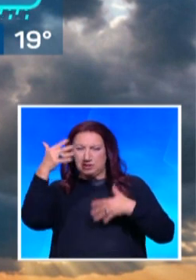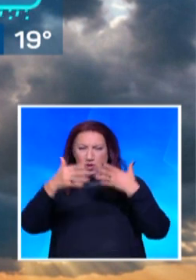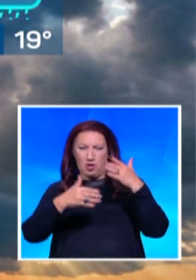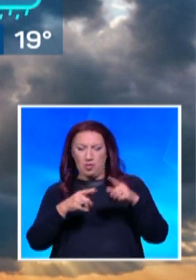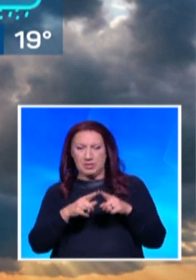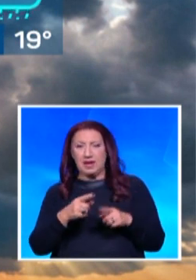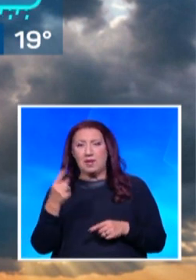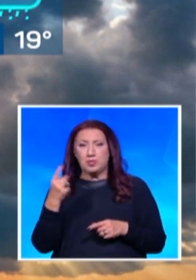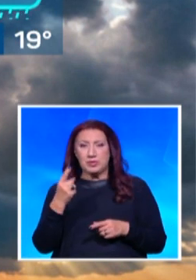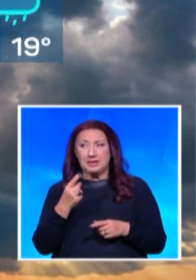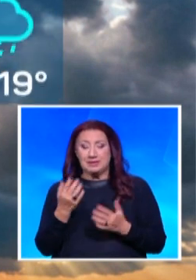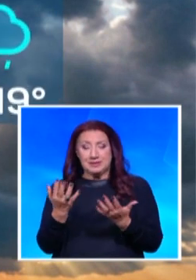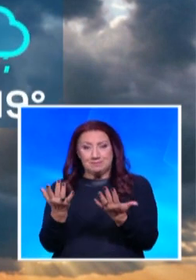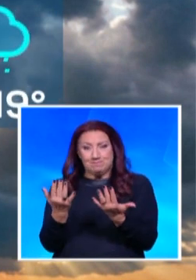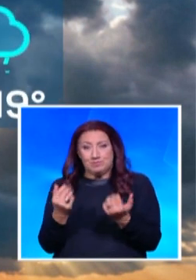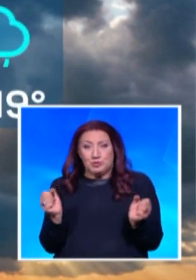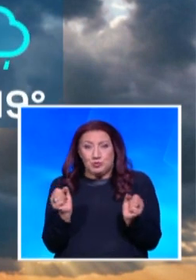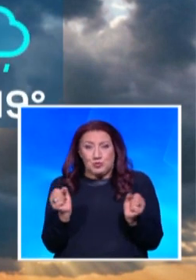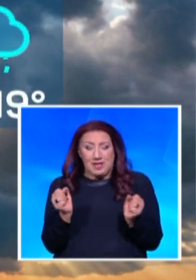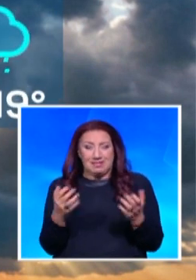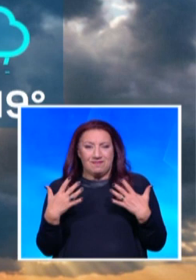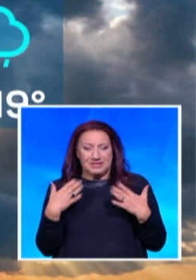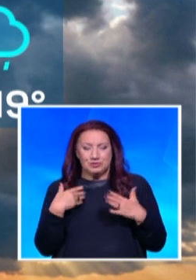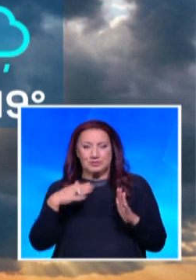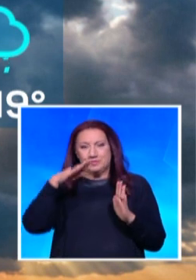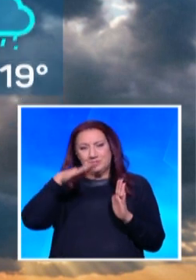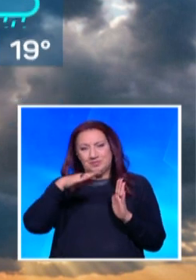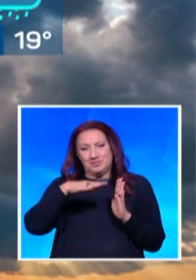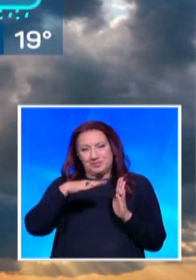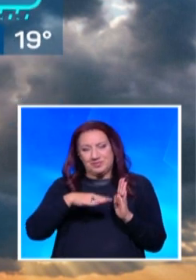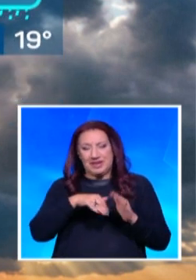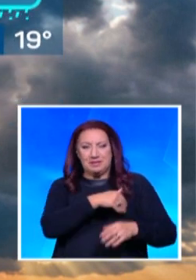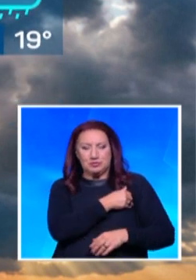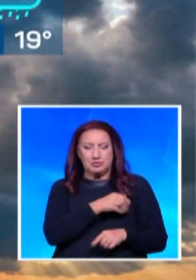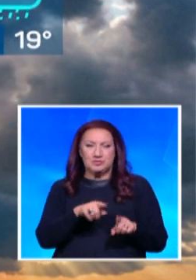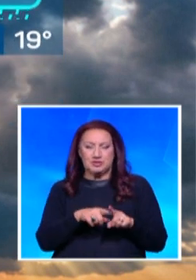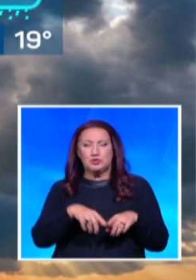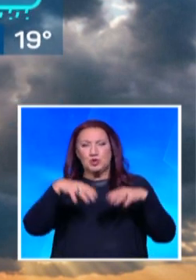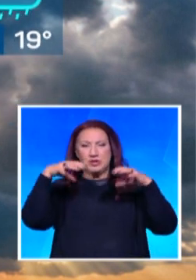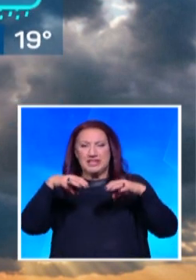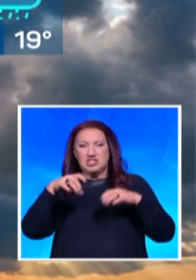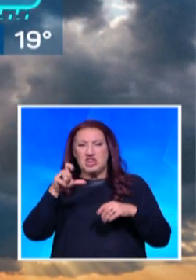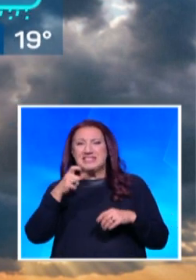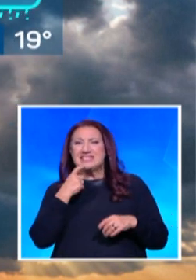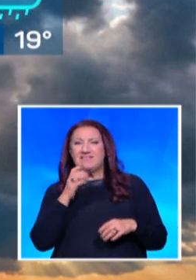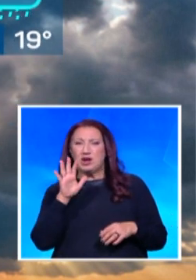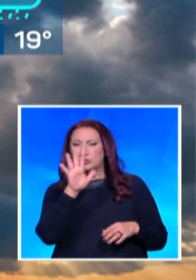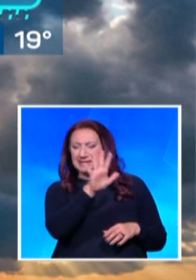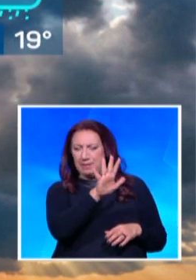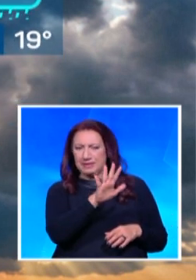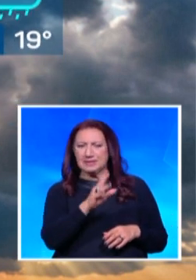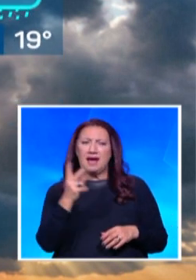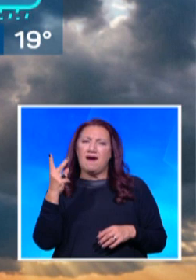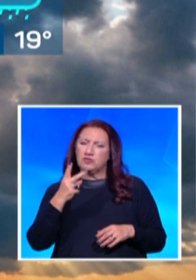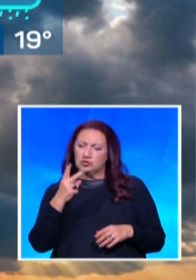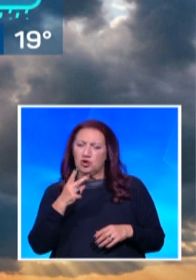донесе по-студен въздух и понижение на температурите. Плюс превалявания над северо-западните райони. А към вторник прогнозът е за отихване на